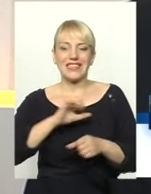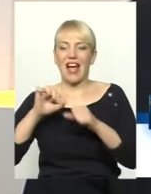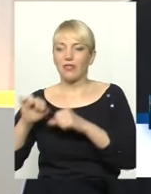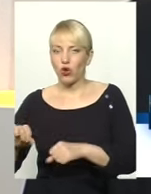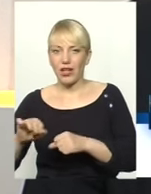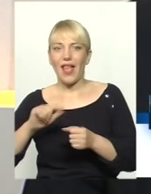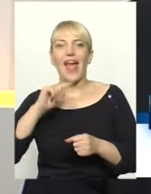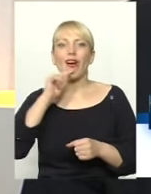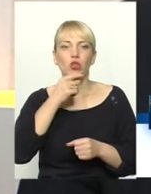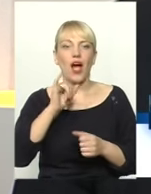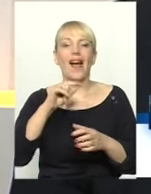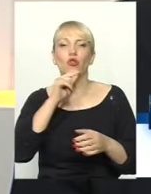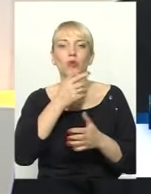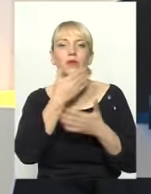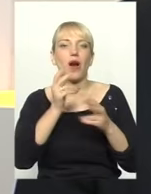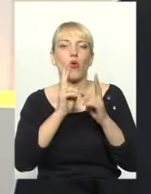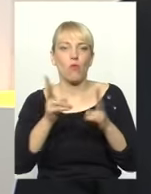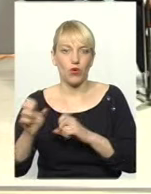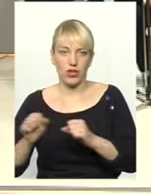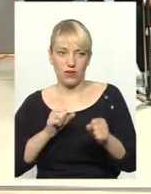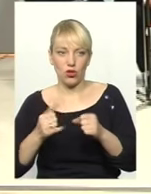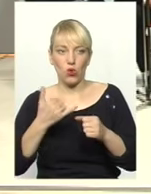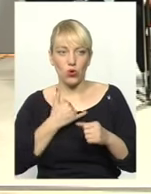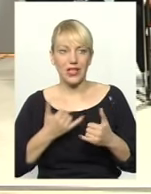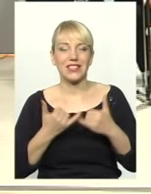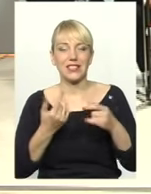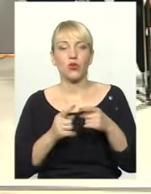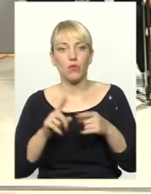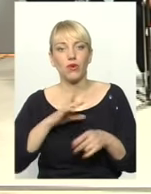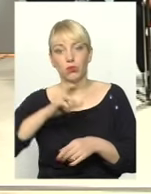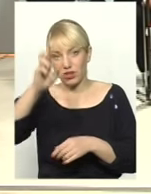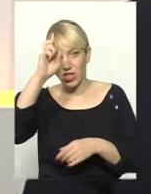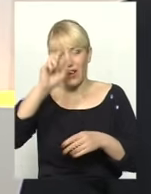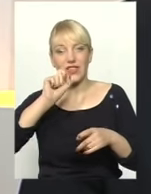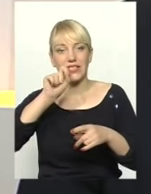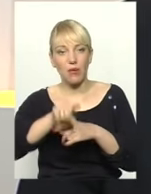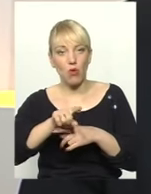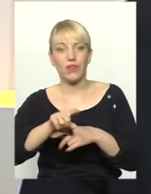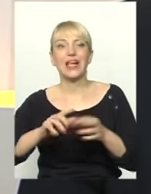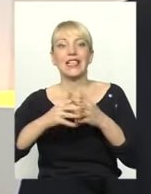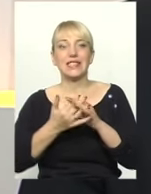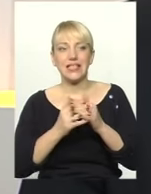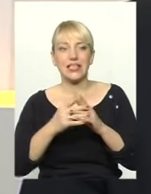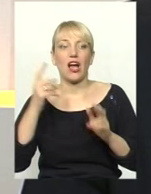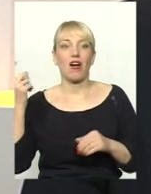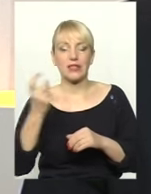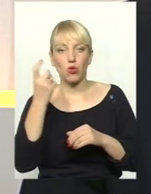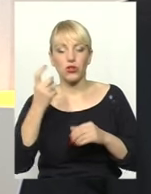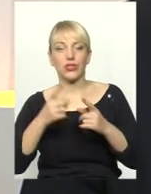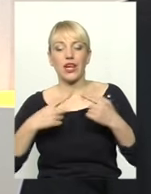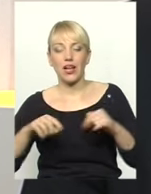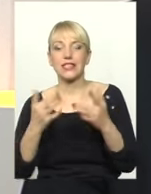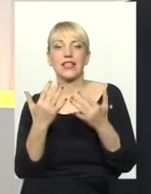економікою нема кому керувати. У нас так само, для того повинно бути замовлення сільськогосподарського галузі,